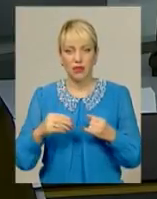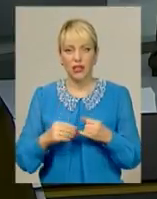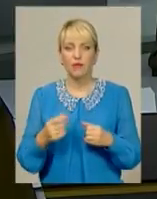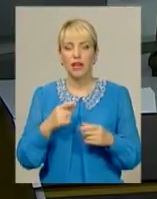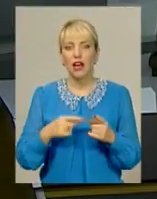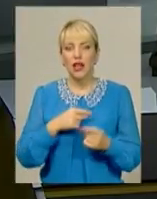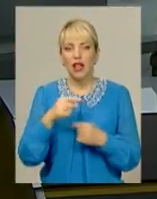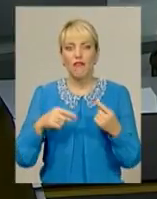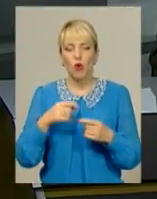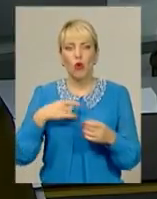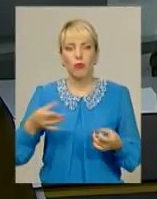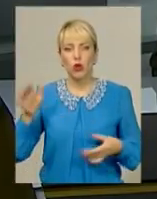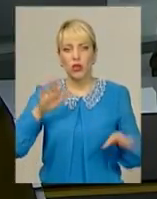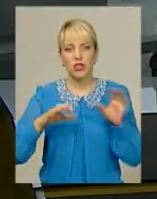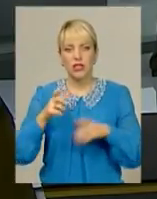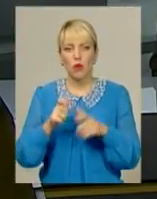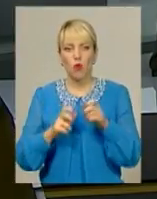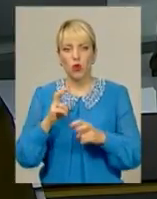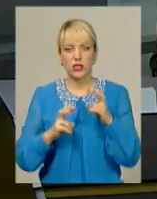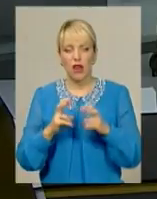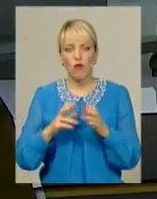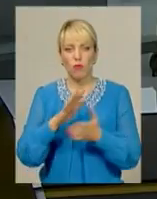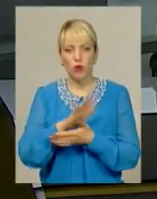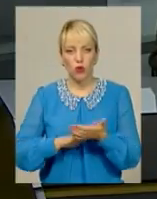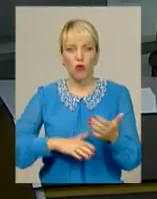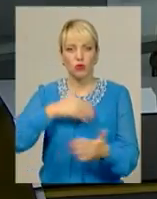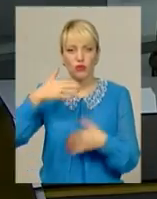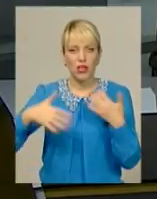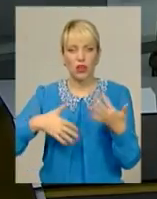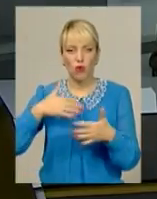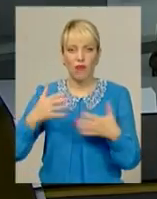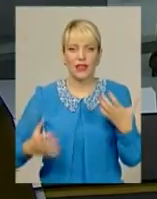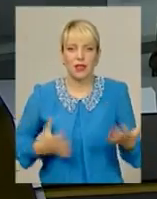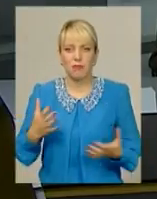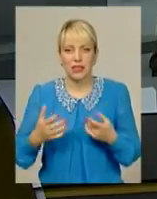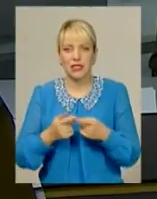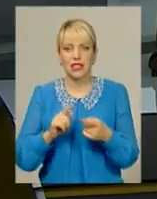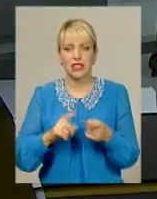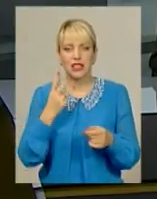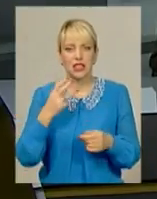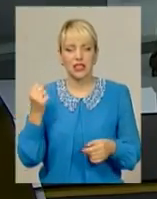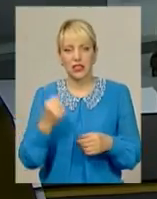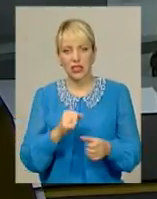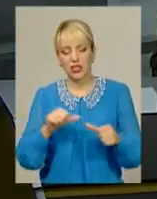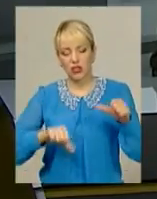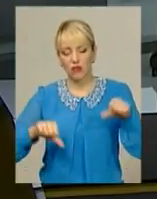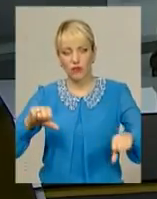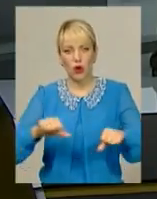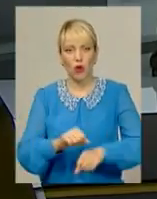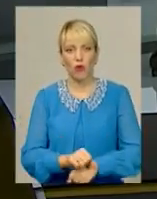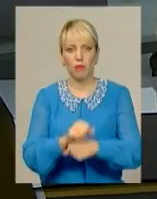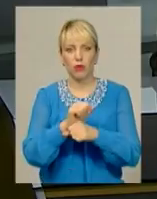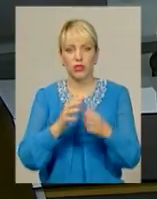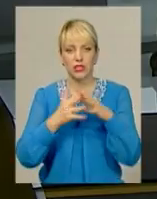Навколо Білогірського молокозаводу продовжують вирувати пристрасті. Нагадаю, його вже третій тиждень тримають в облозі селяни, яким